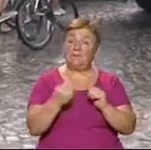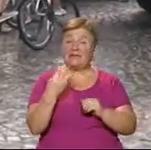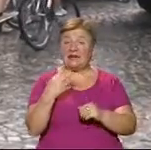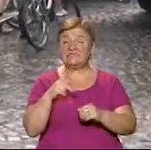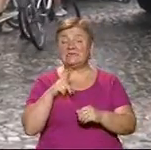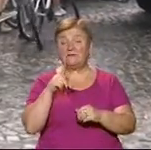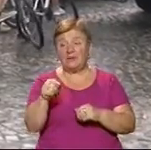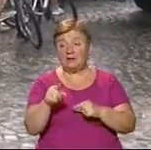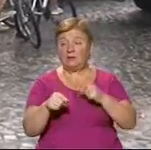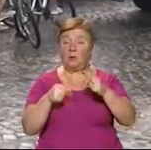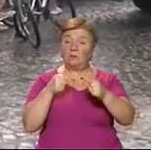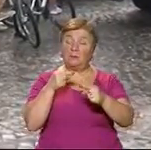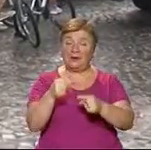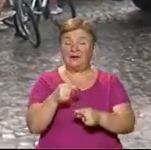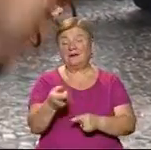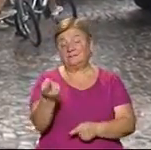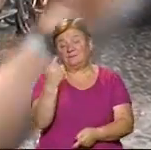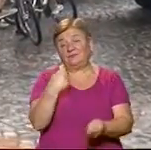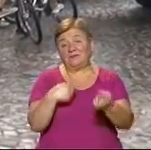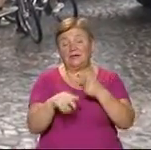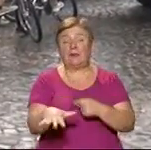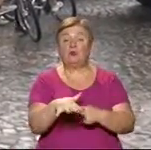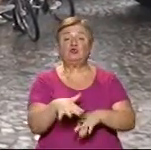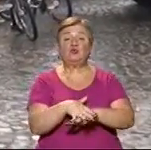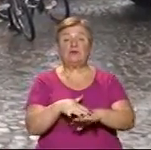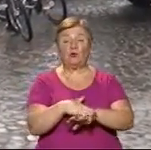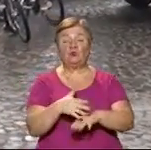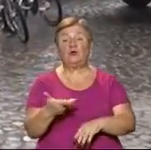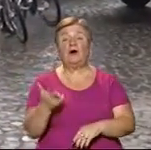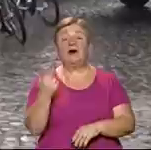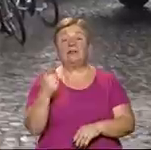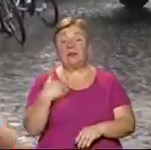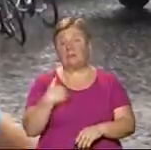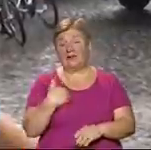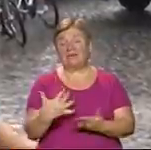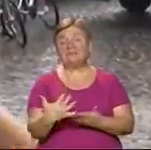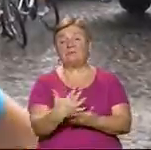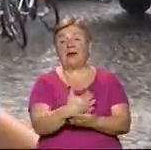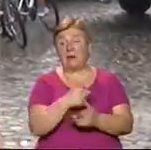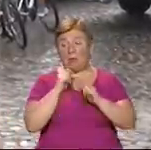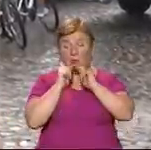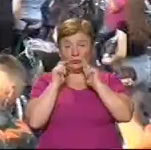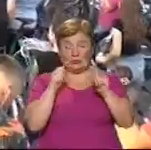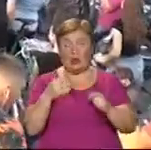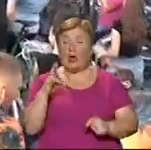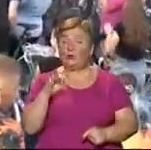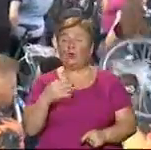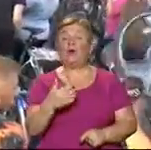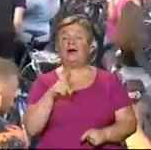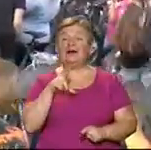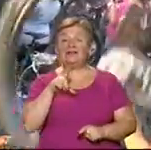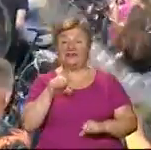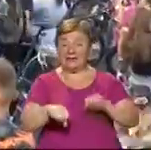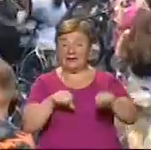виїдемо, то до 8-го ми вернемось сюди або на площу Народну, де розіграємо подарунки, але їхати хочемо» Перед